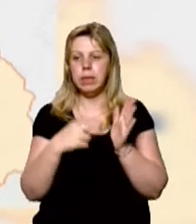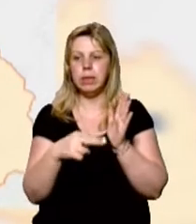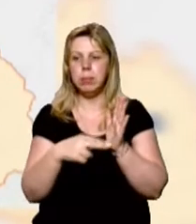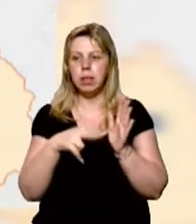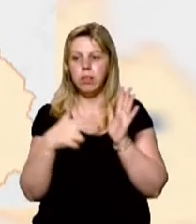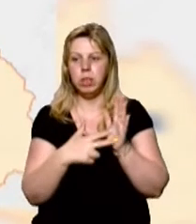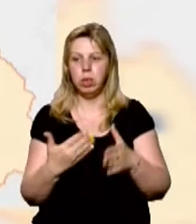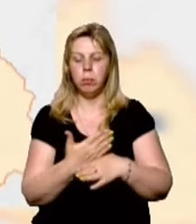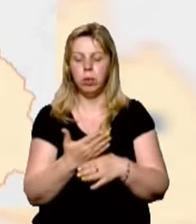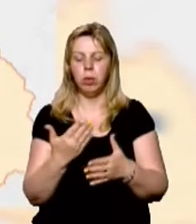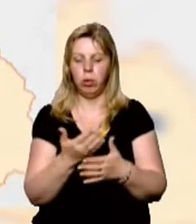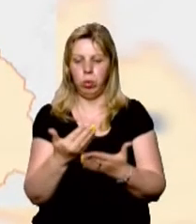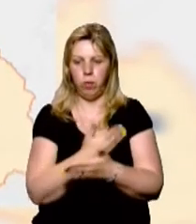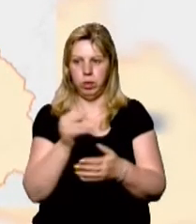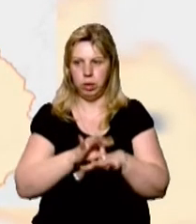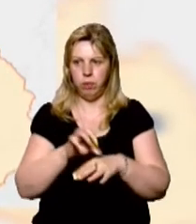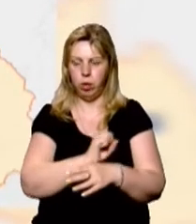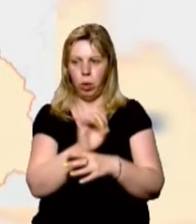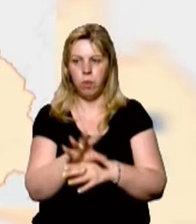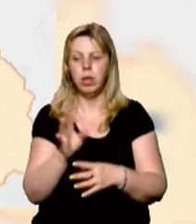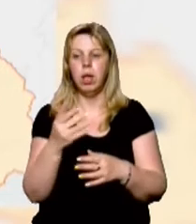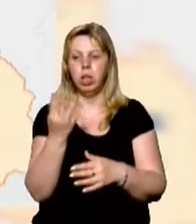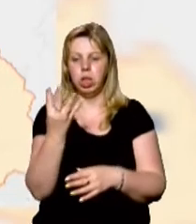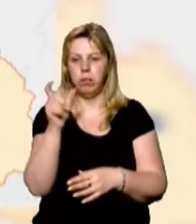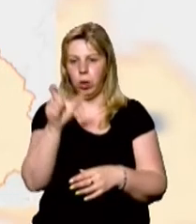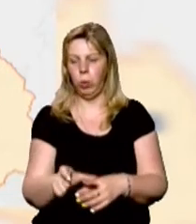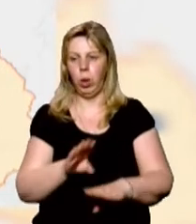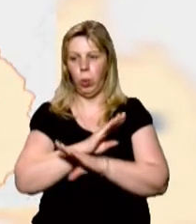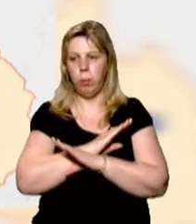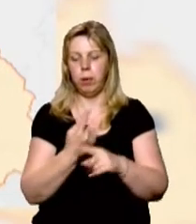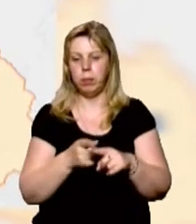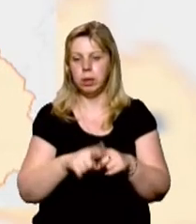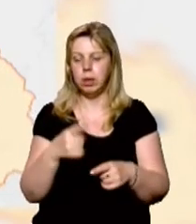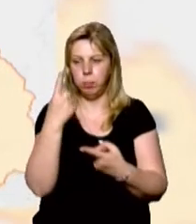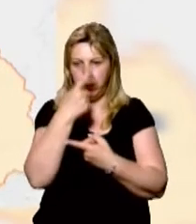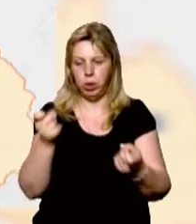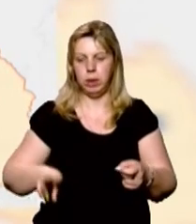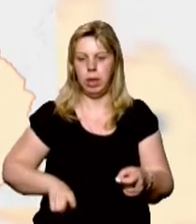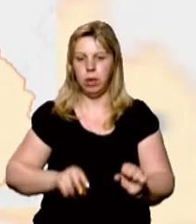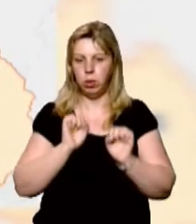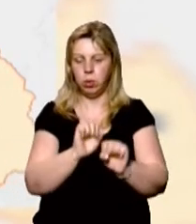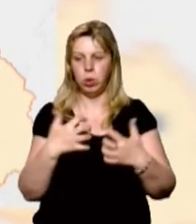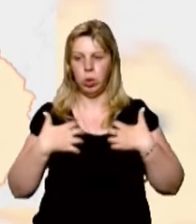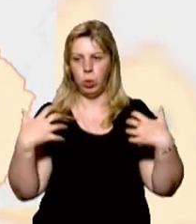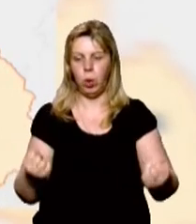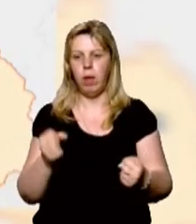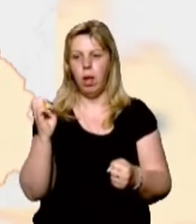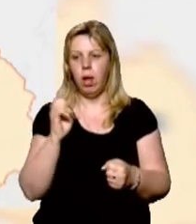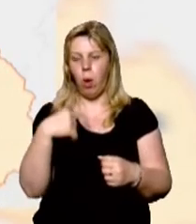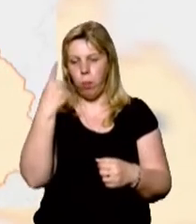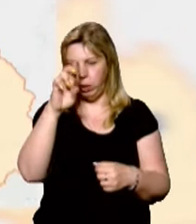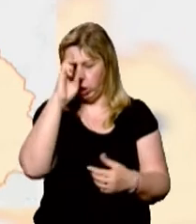нових випадків захворювання на COVID-19, четверо людей померли. Про це повідомила директорка Департаменту охорони здоров'я